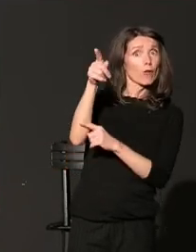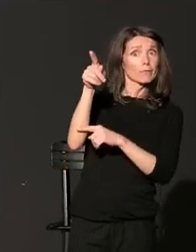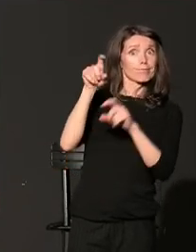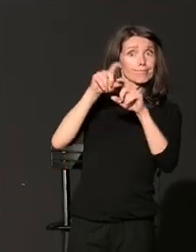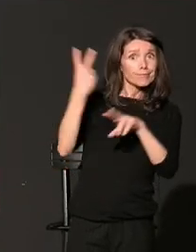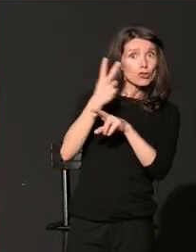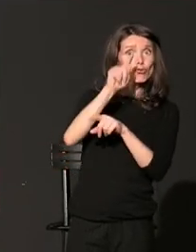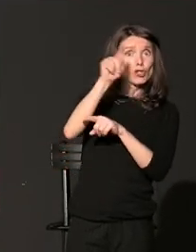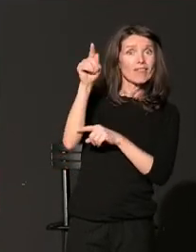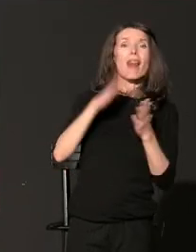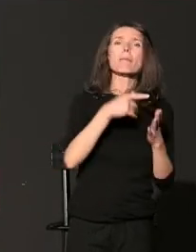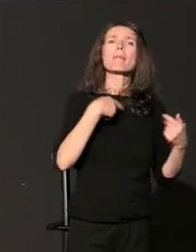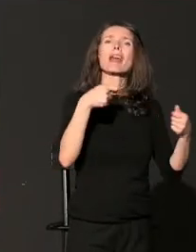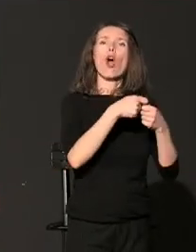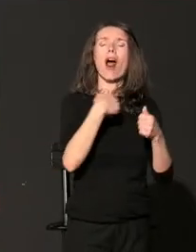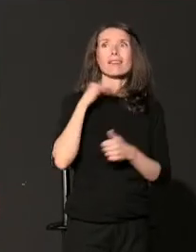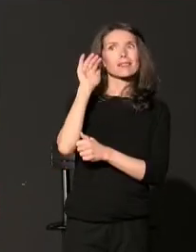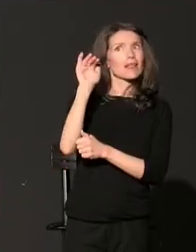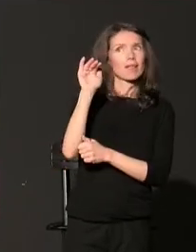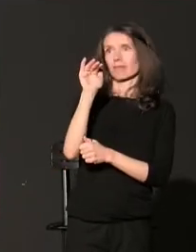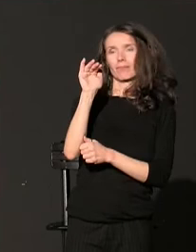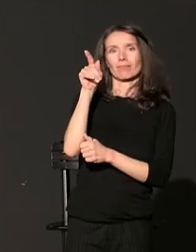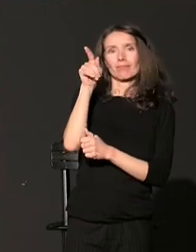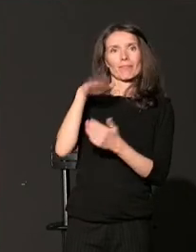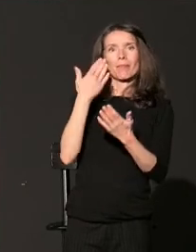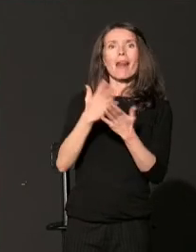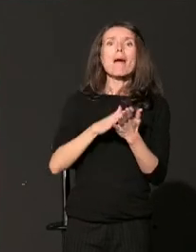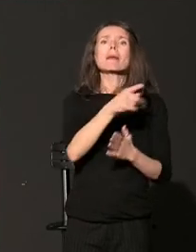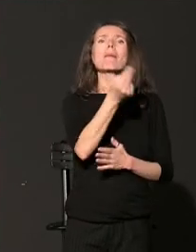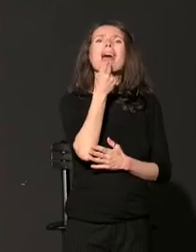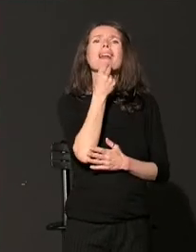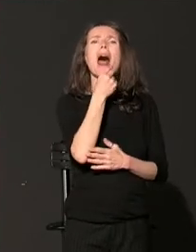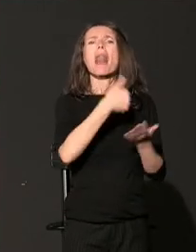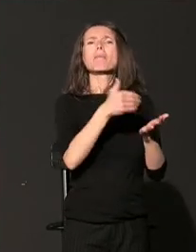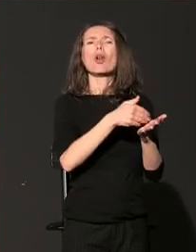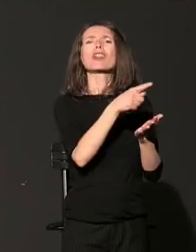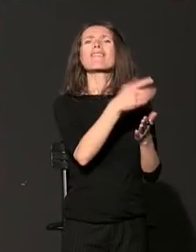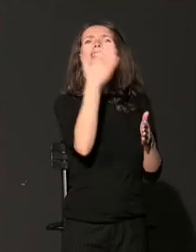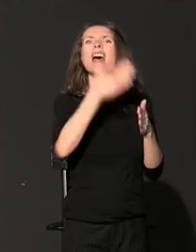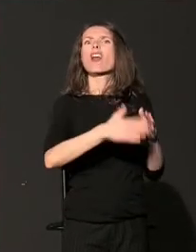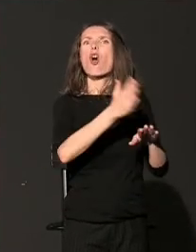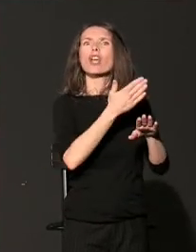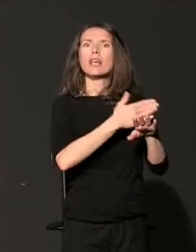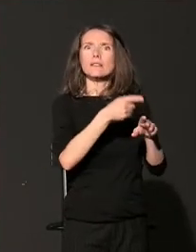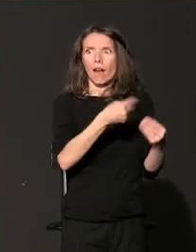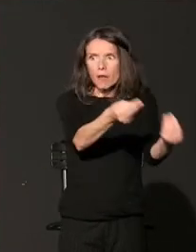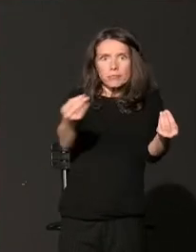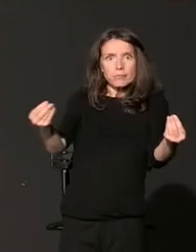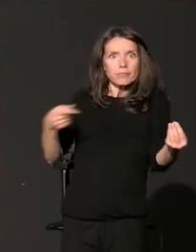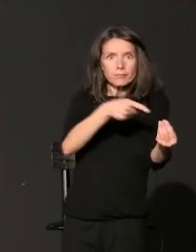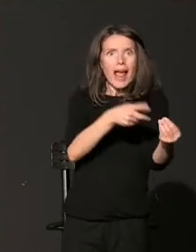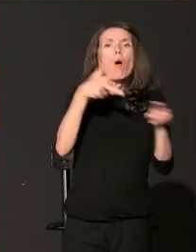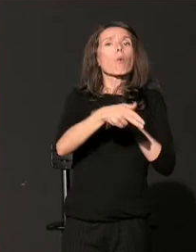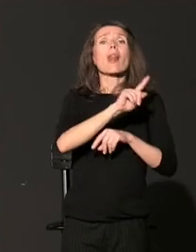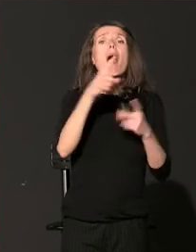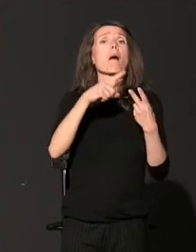koalicije da se ukine PDV na donacije hrane pred istekom roka trajanja, a koje bi značajno doprineli smanjenju siromaštva u